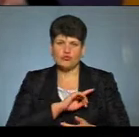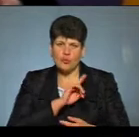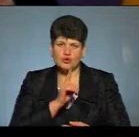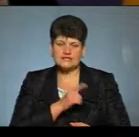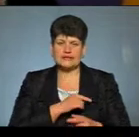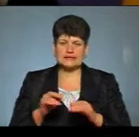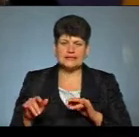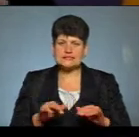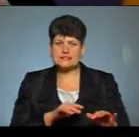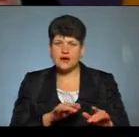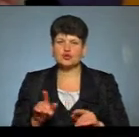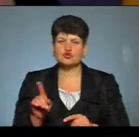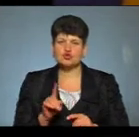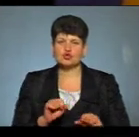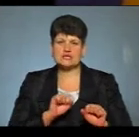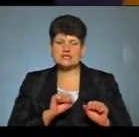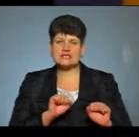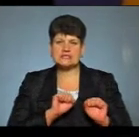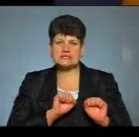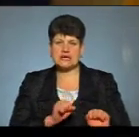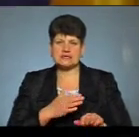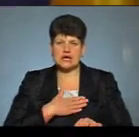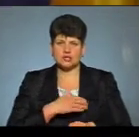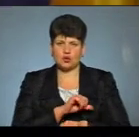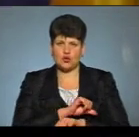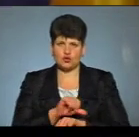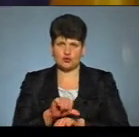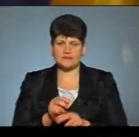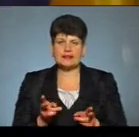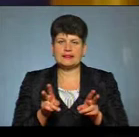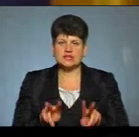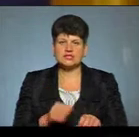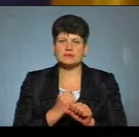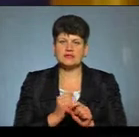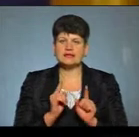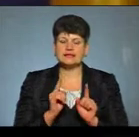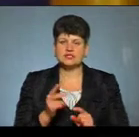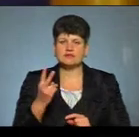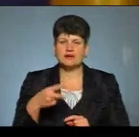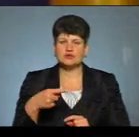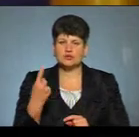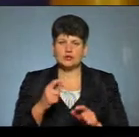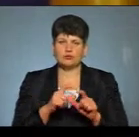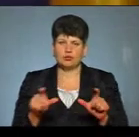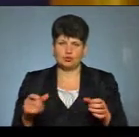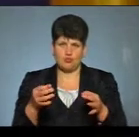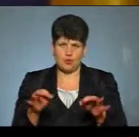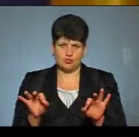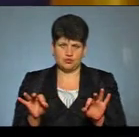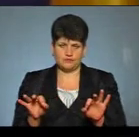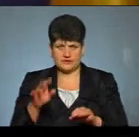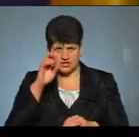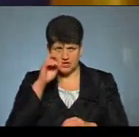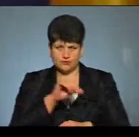заходи щодо захистів наших зовнішніх кордонів. Лишиться працювати лише 21 пункт пропуску на